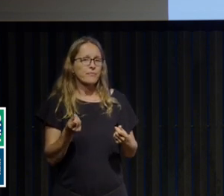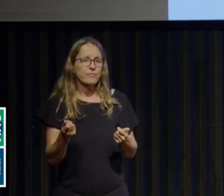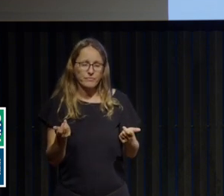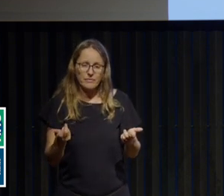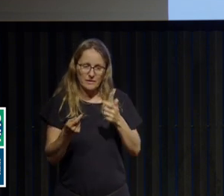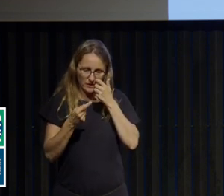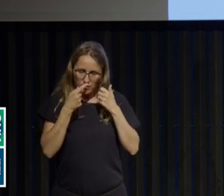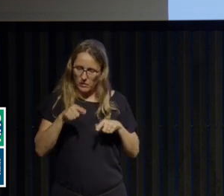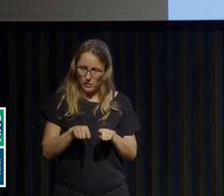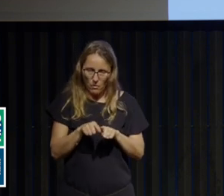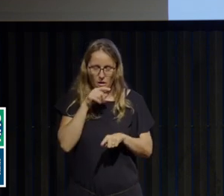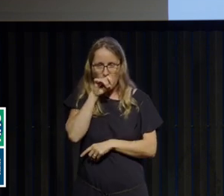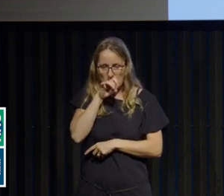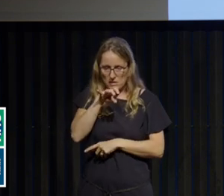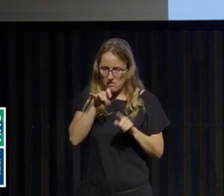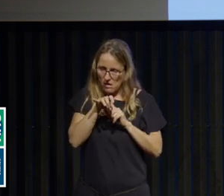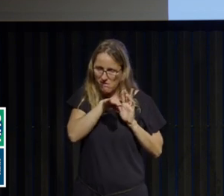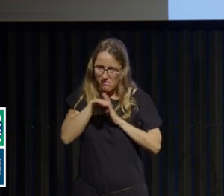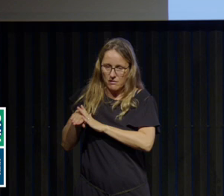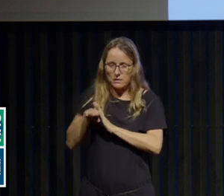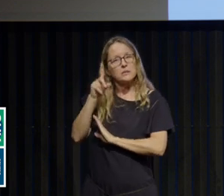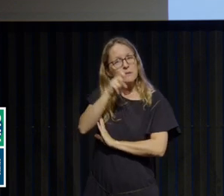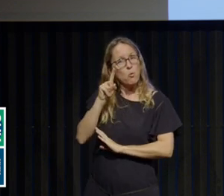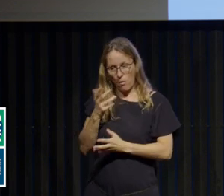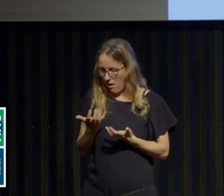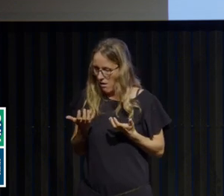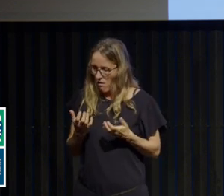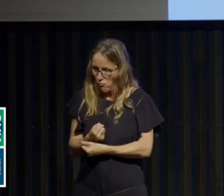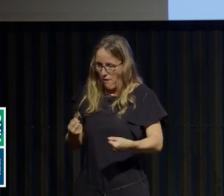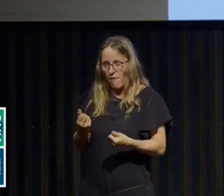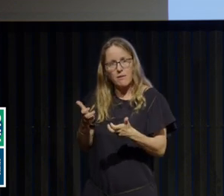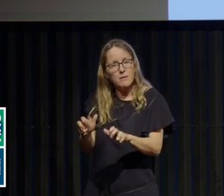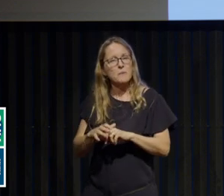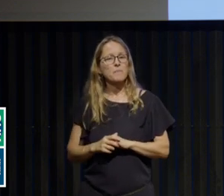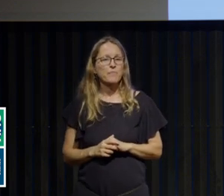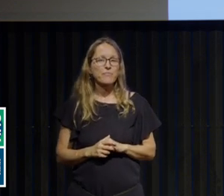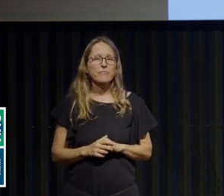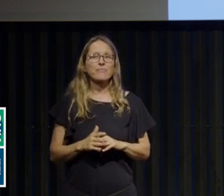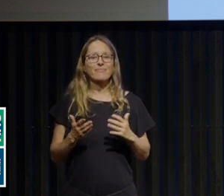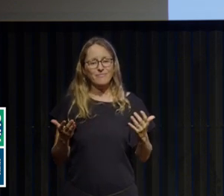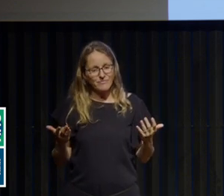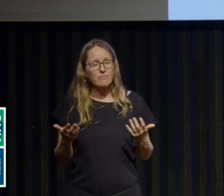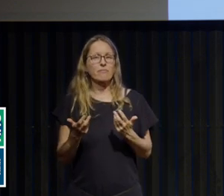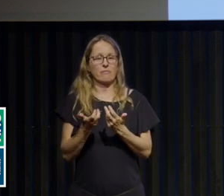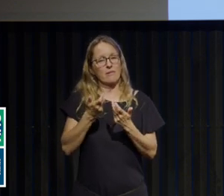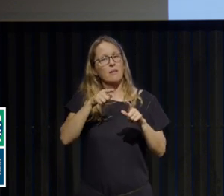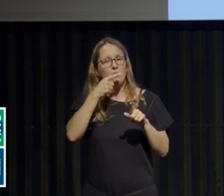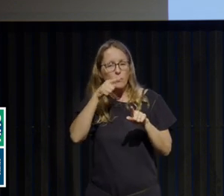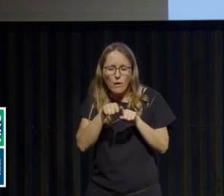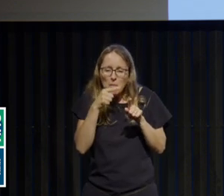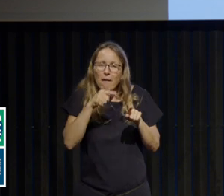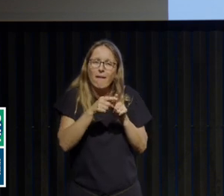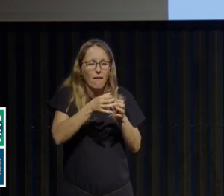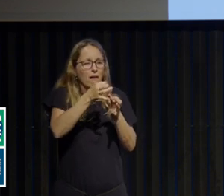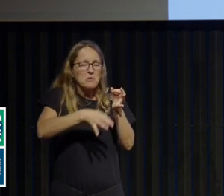les comportements anorexiques. Alors, on voit aussi qu'entre ces troubles, finalement, les données épidémiologiques sont similaires, elles